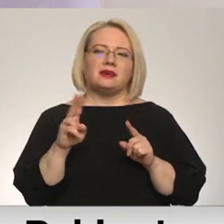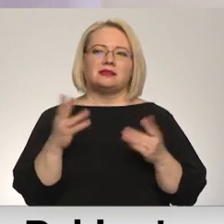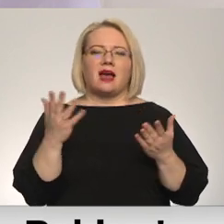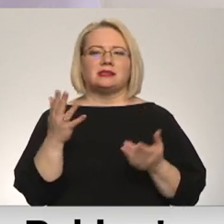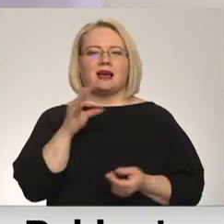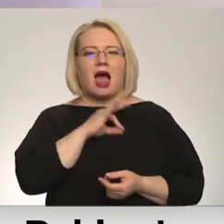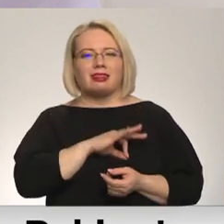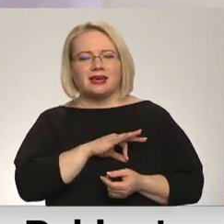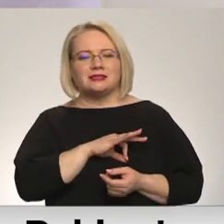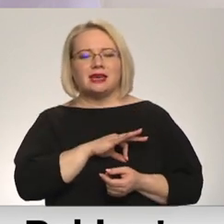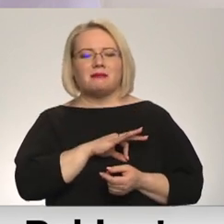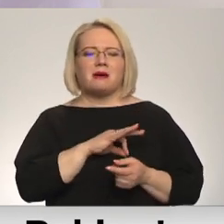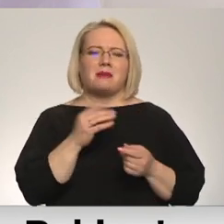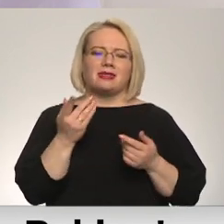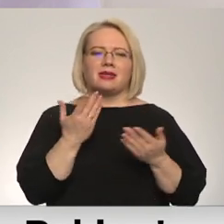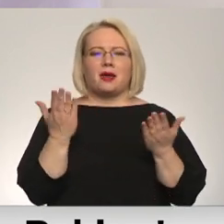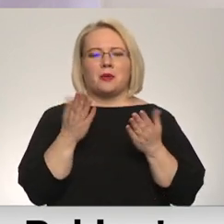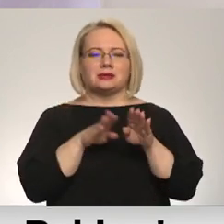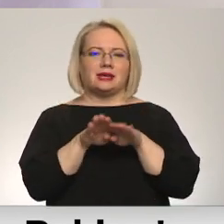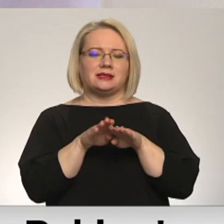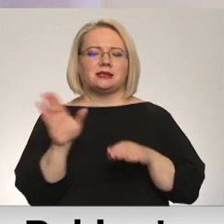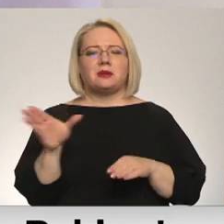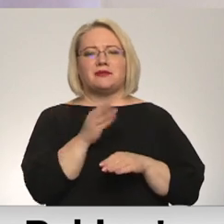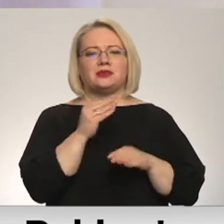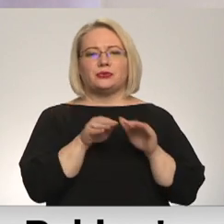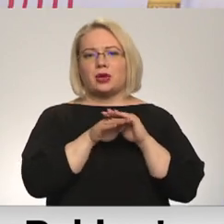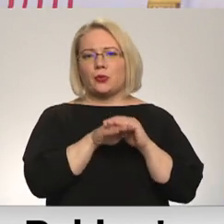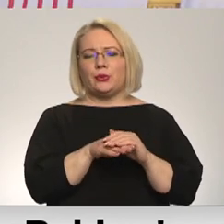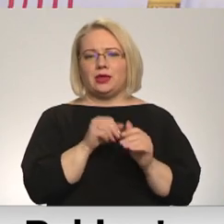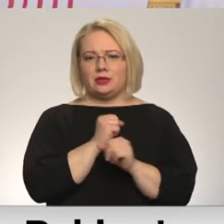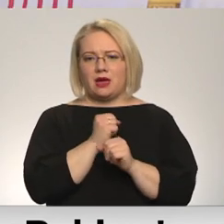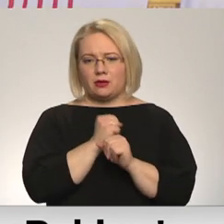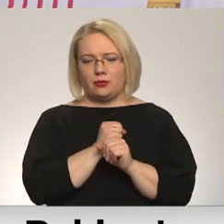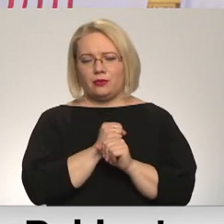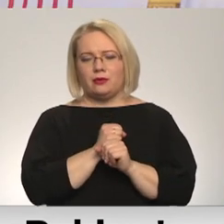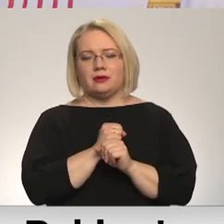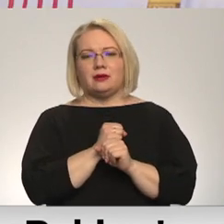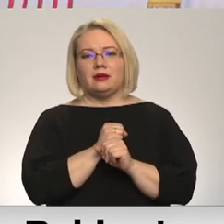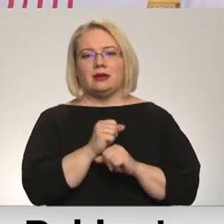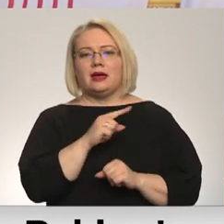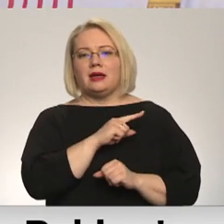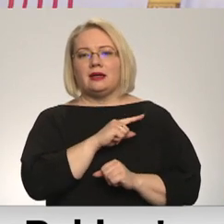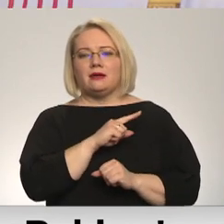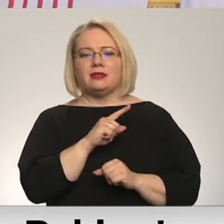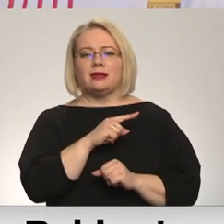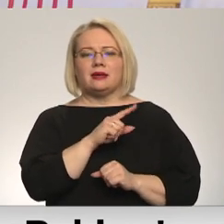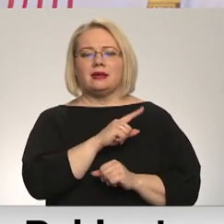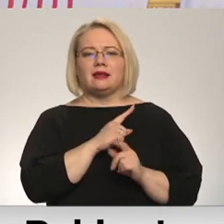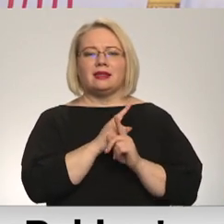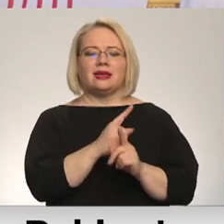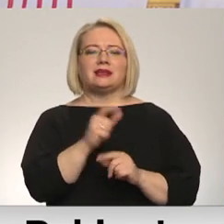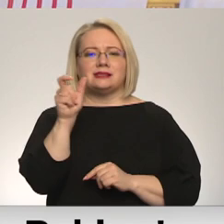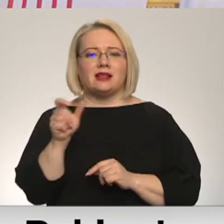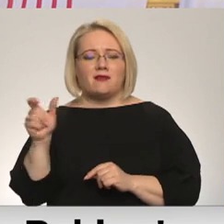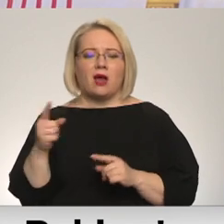kas uz to pusi par visu ieguldīto darbu. Līdz līdz cilvēku un komandas biedru